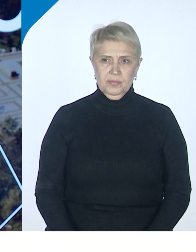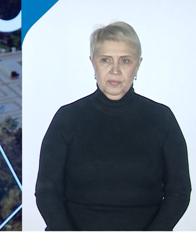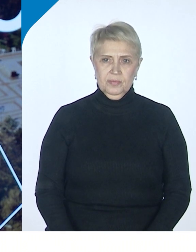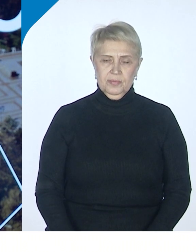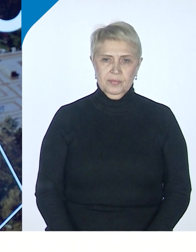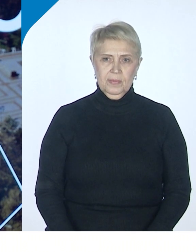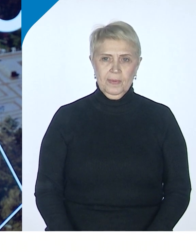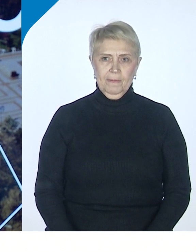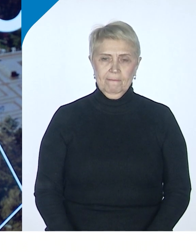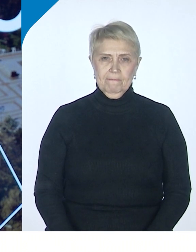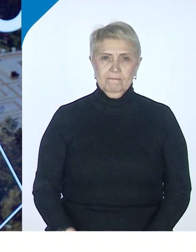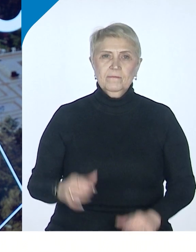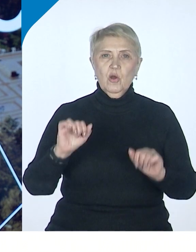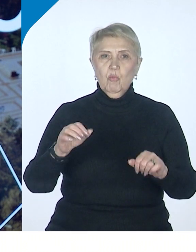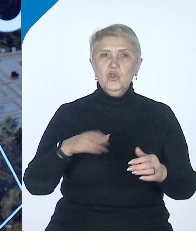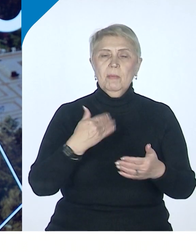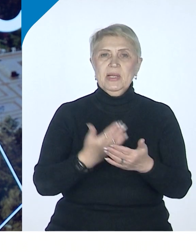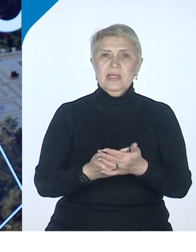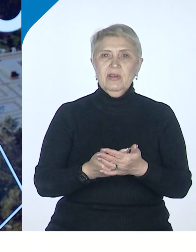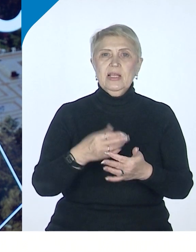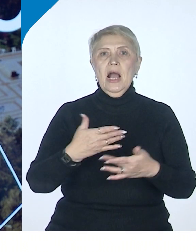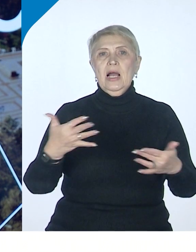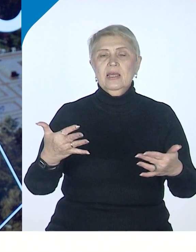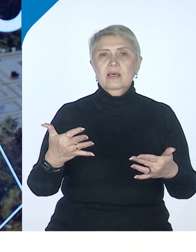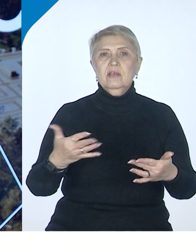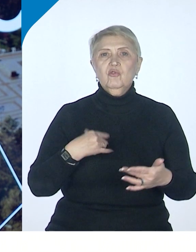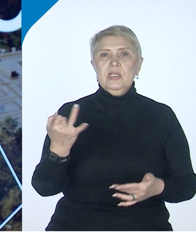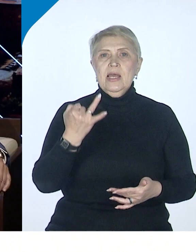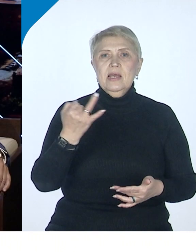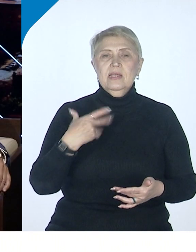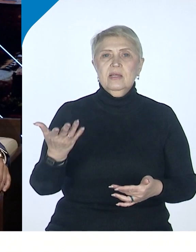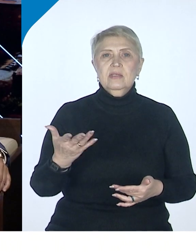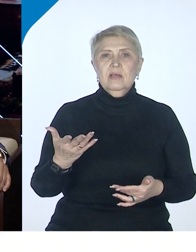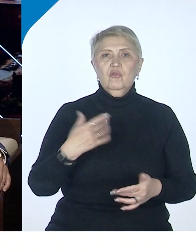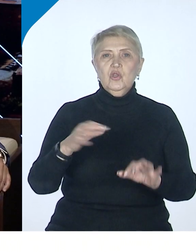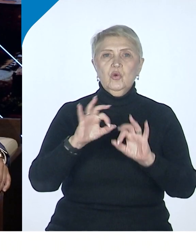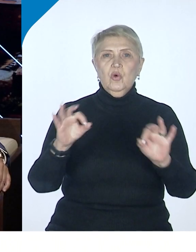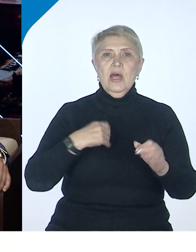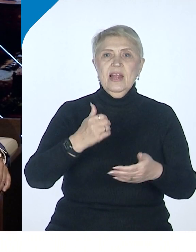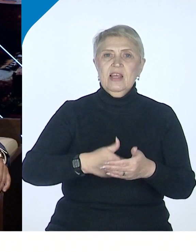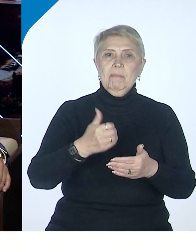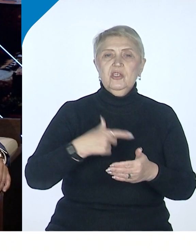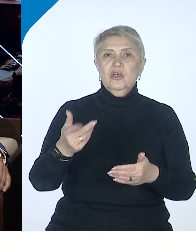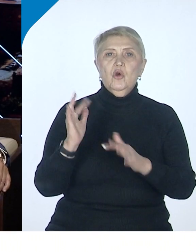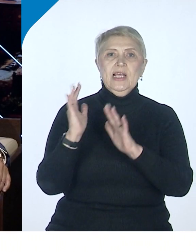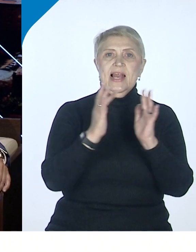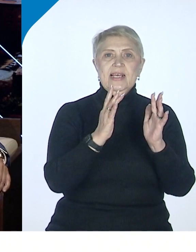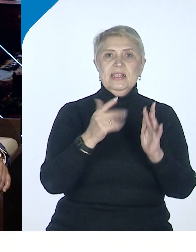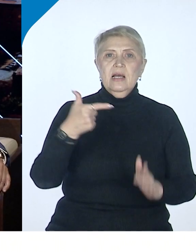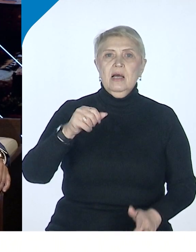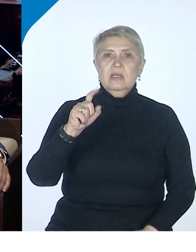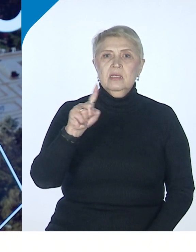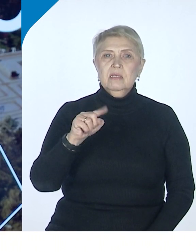предприятиям, которые здесь используют какую-то исключительность территории. Добыча, лес, газ, вот это вот все.